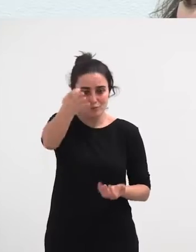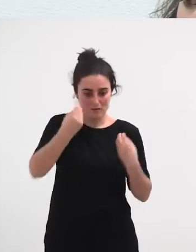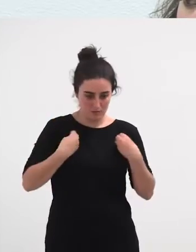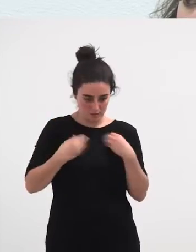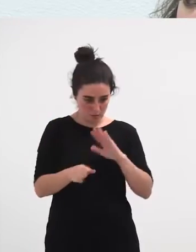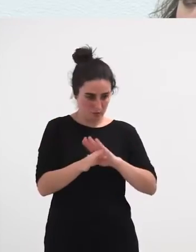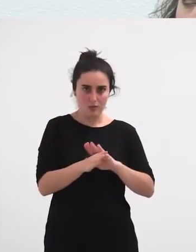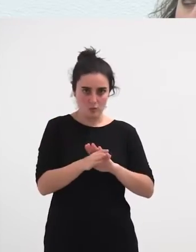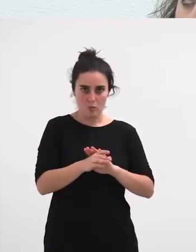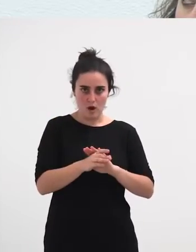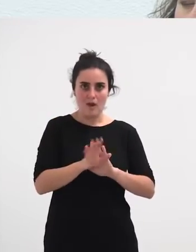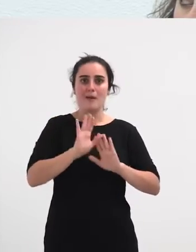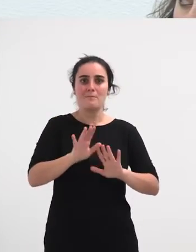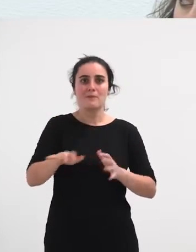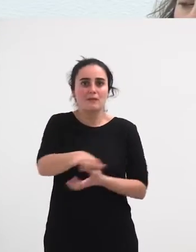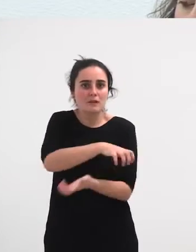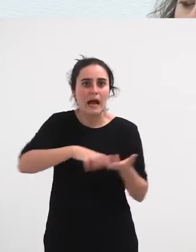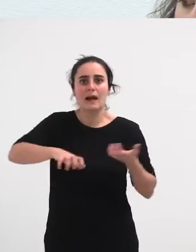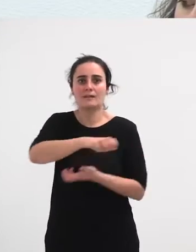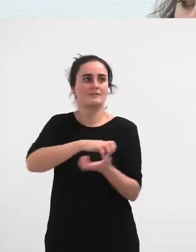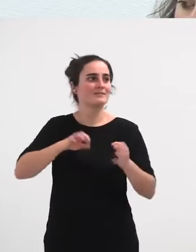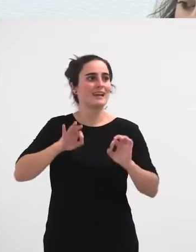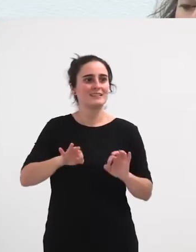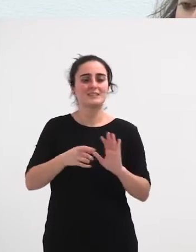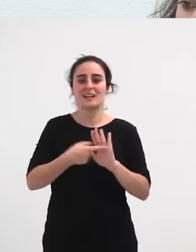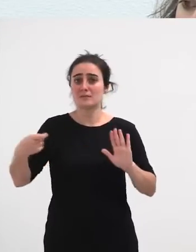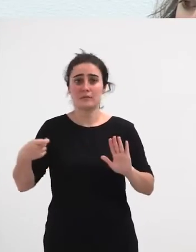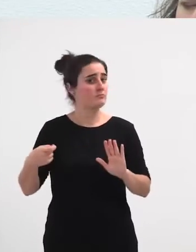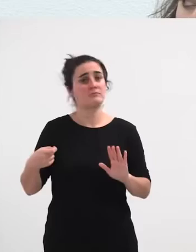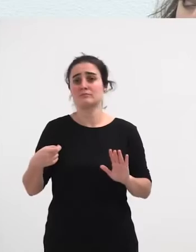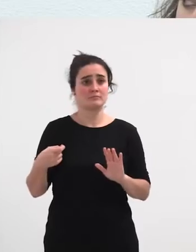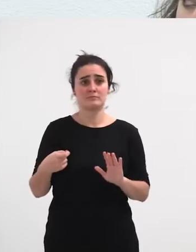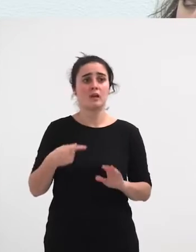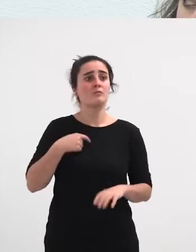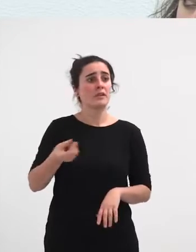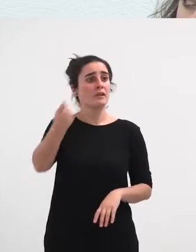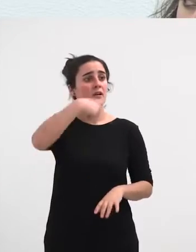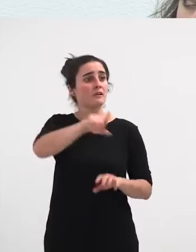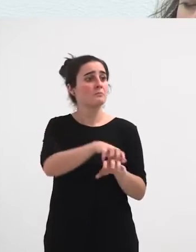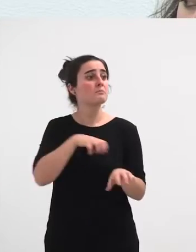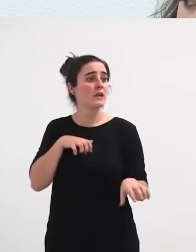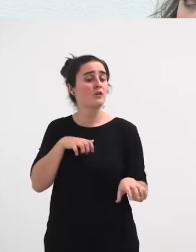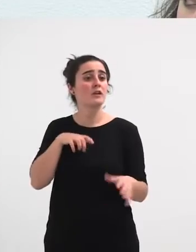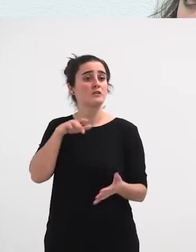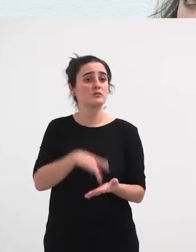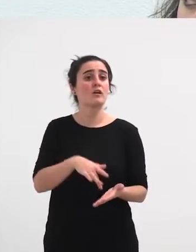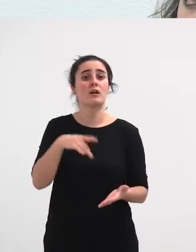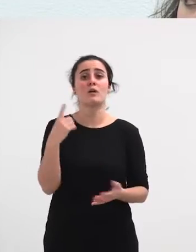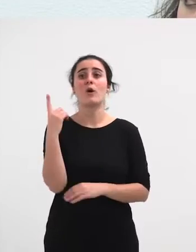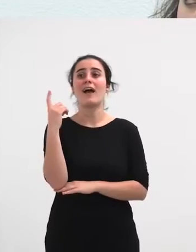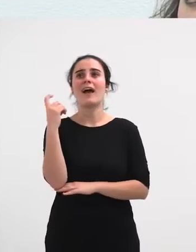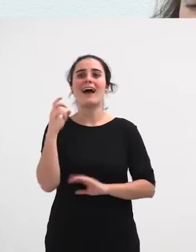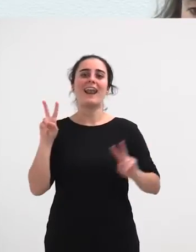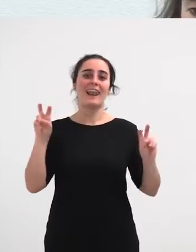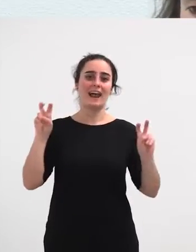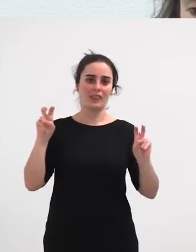baina gatazka bera ez da salbuespen, bat gatazka bera da, seguraski, hemen gauden gehienak alardenen bat bizi izan dugu gure